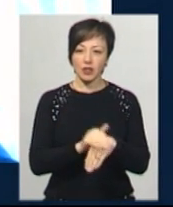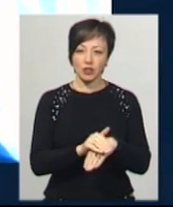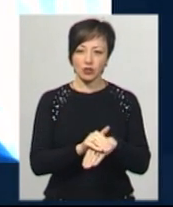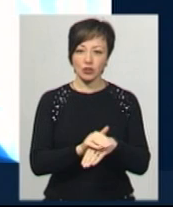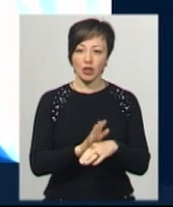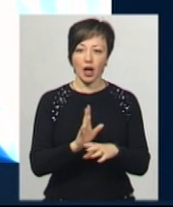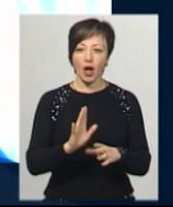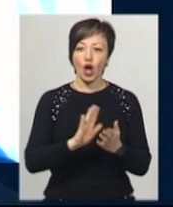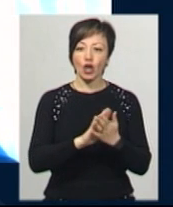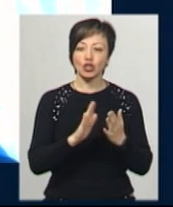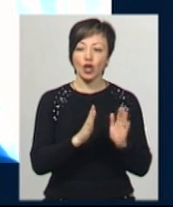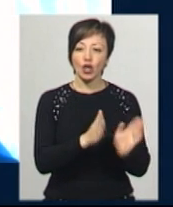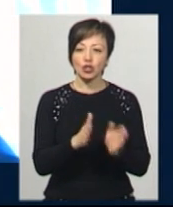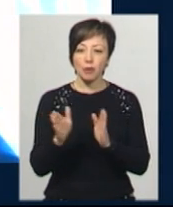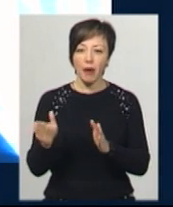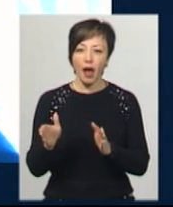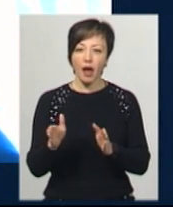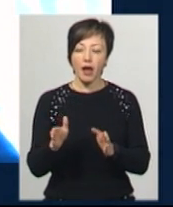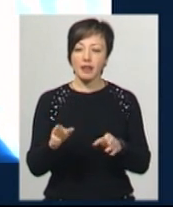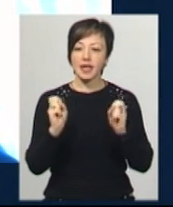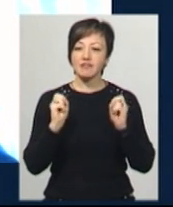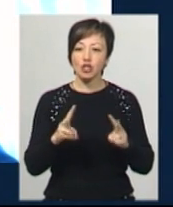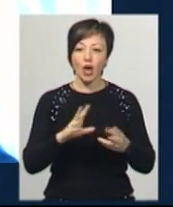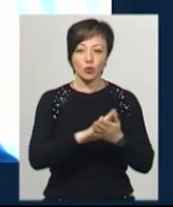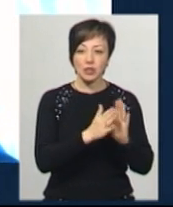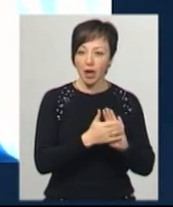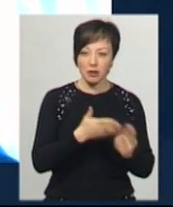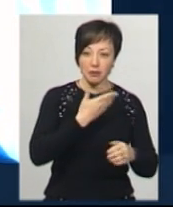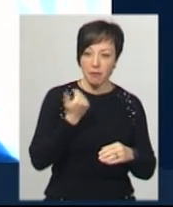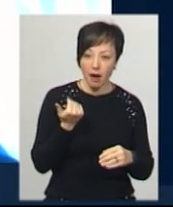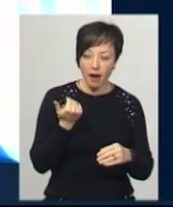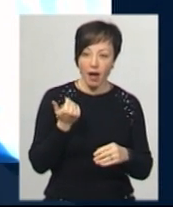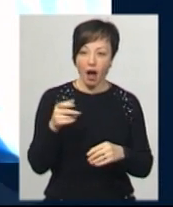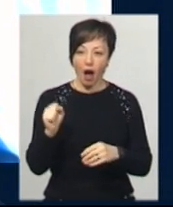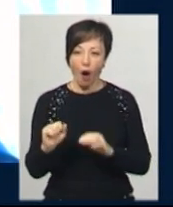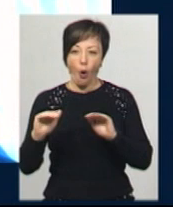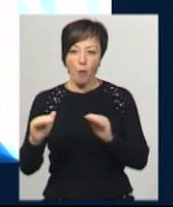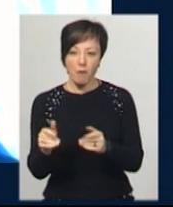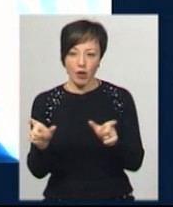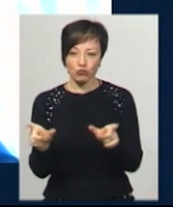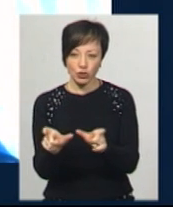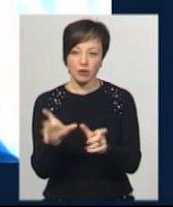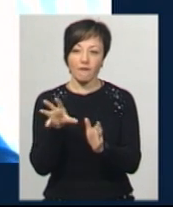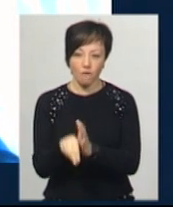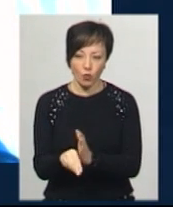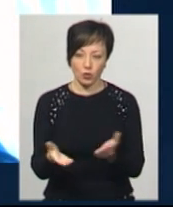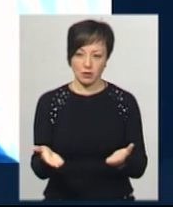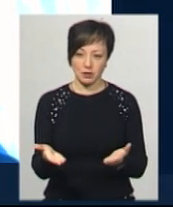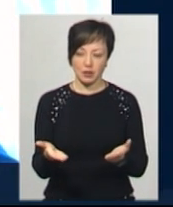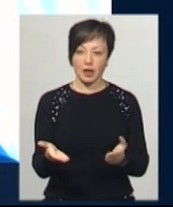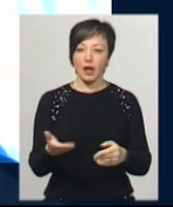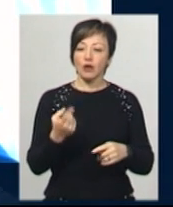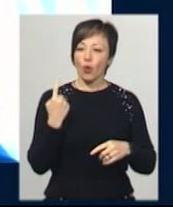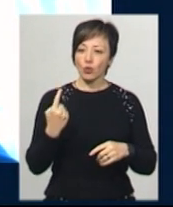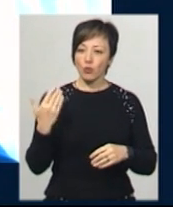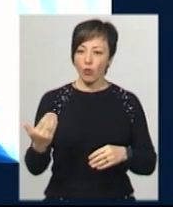режим надзвичайного стану. Тобто виникає парадоксальна ситуація, режиму надзвичайного стану немає, а обмеження вводяться. З одного боку, це